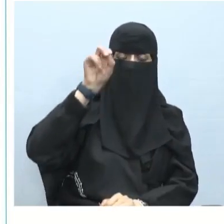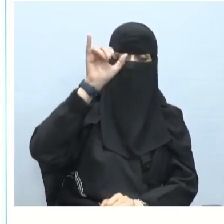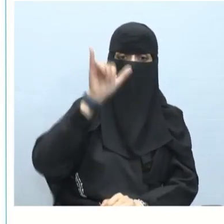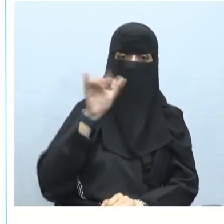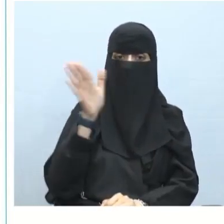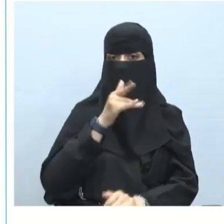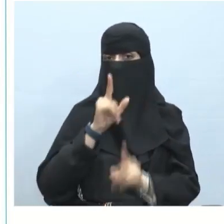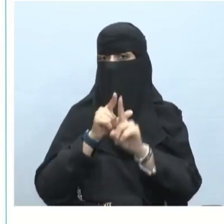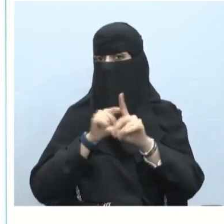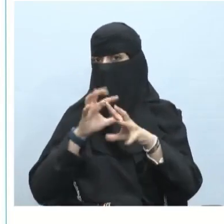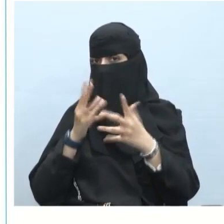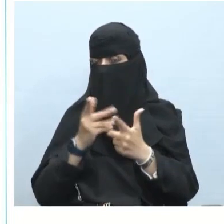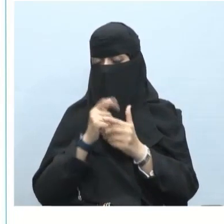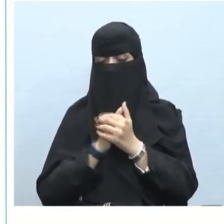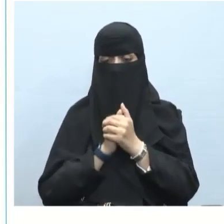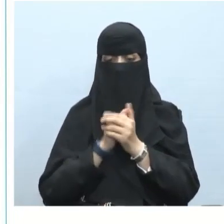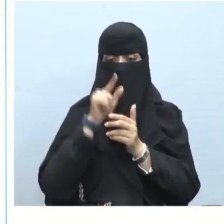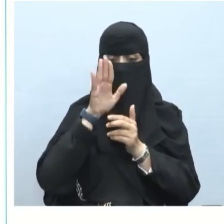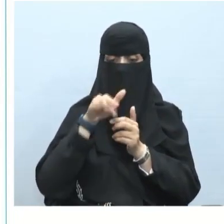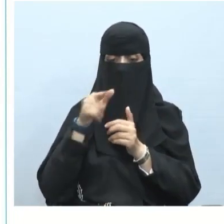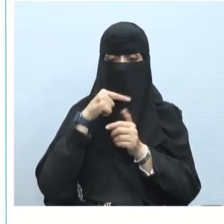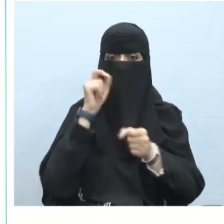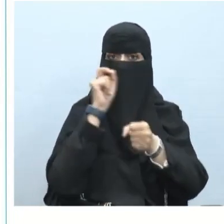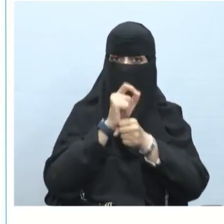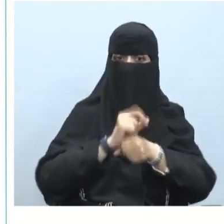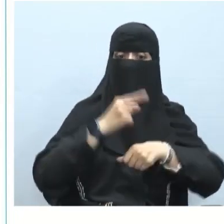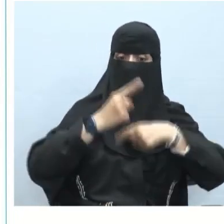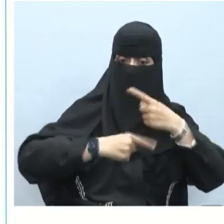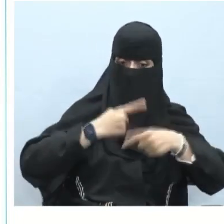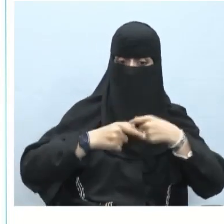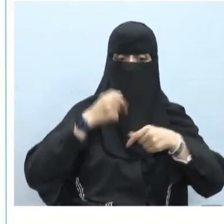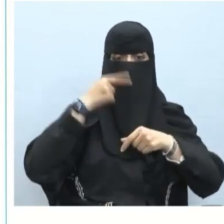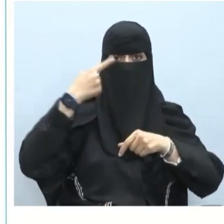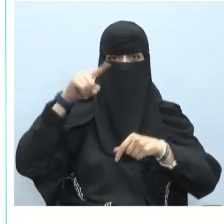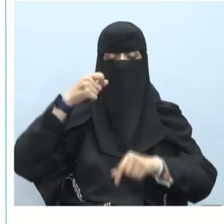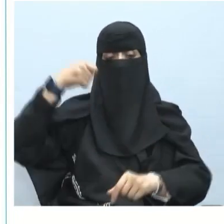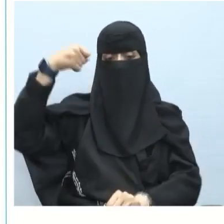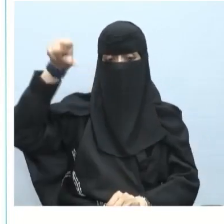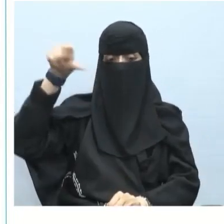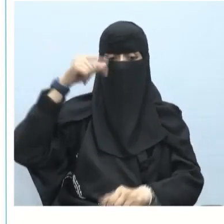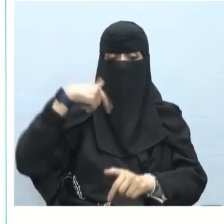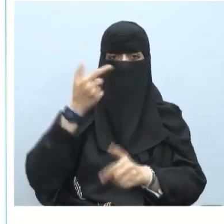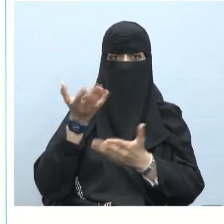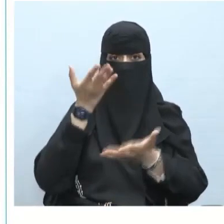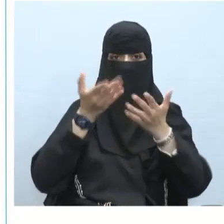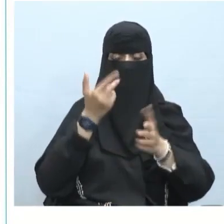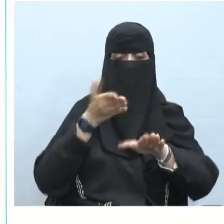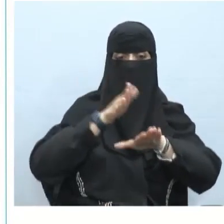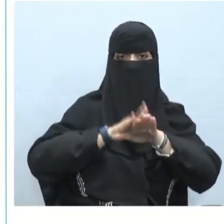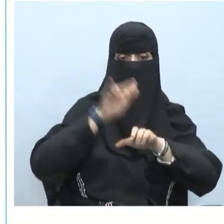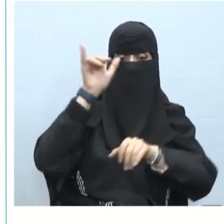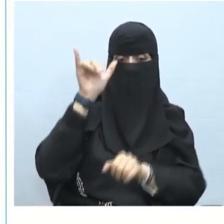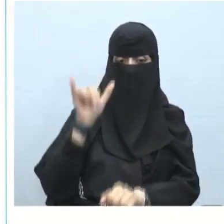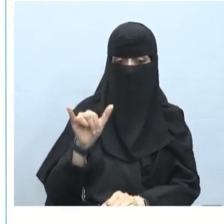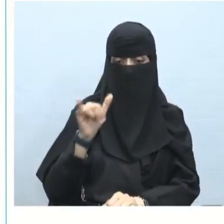بالحناية ويلقي إذن أيضا فعل مضارع مرفوع وعلامة رفعه الضمة